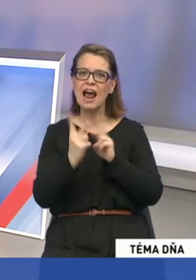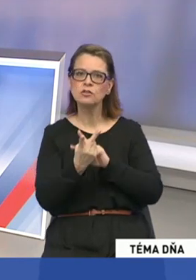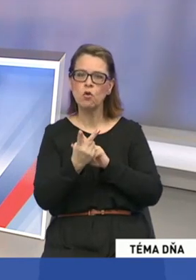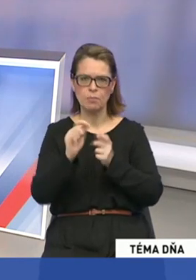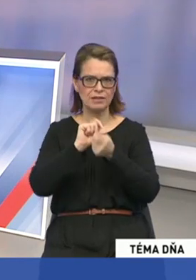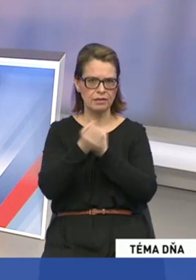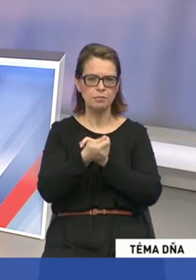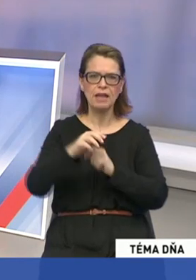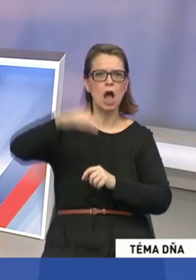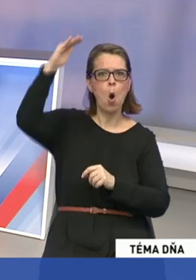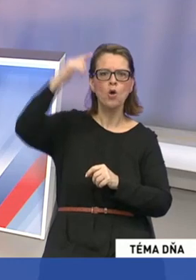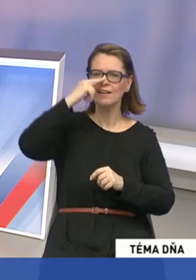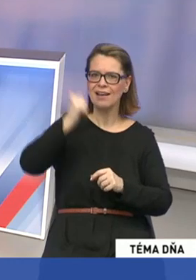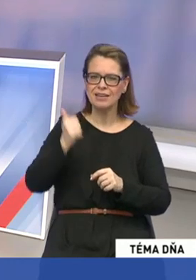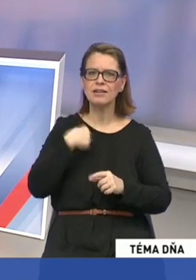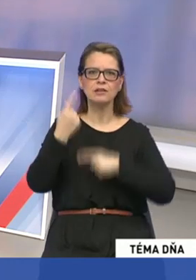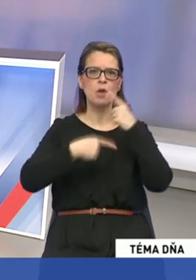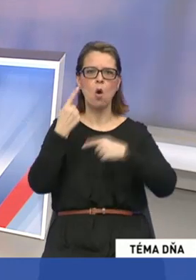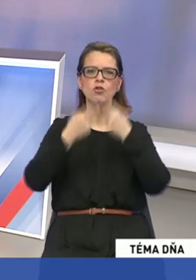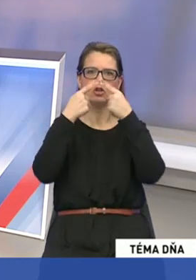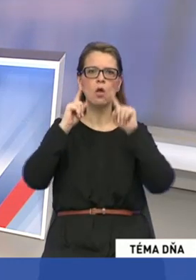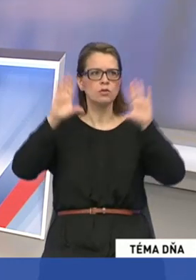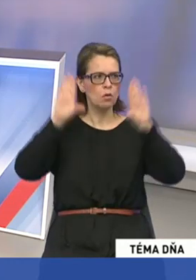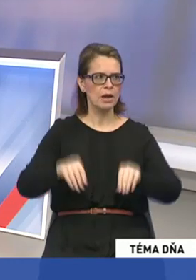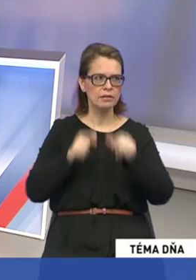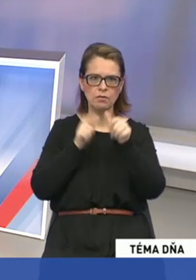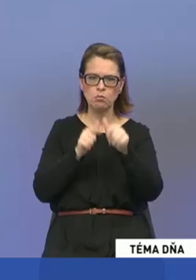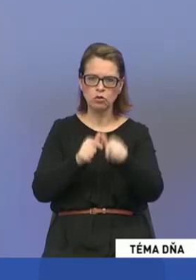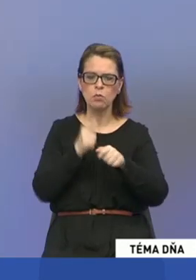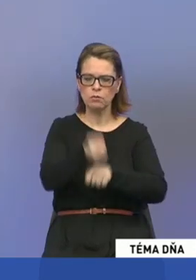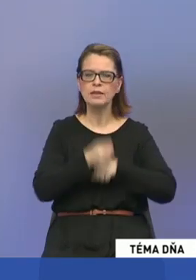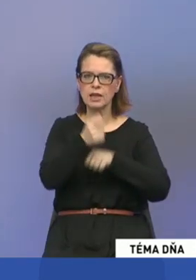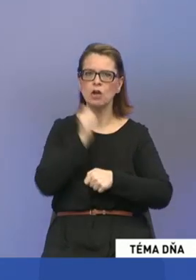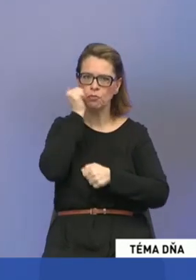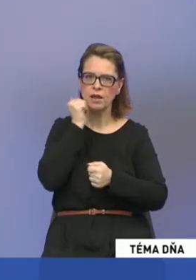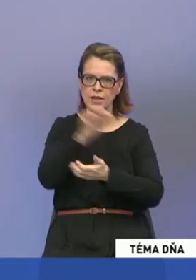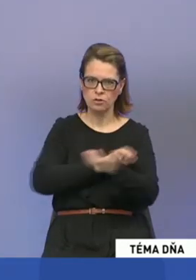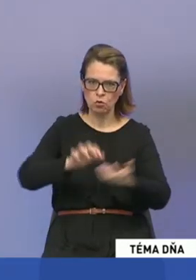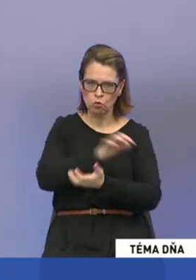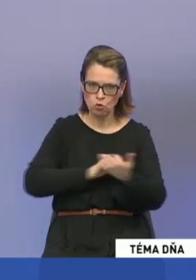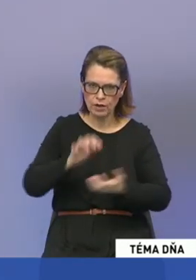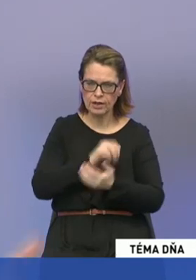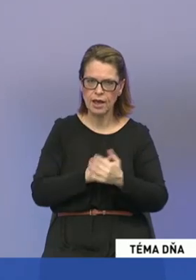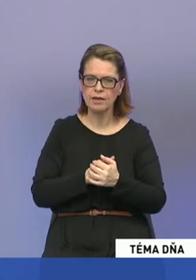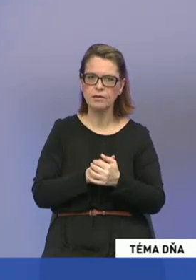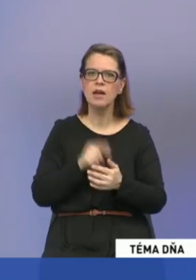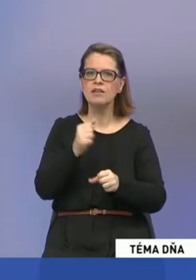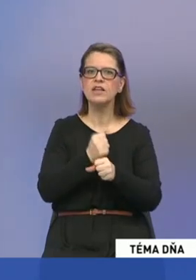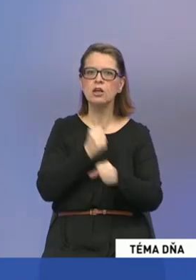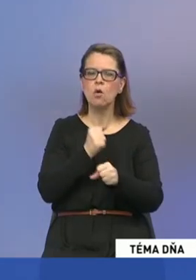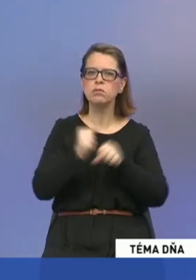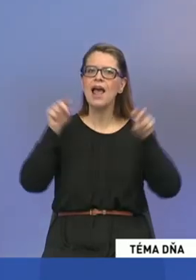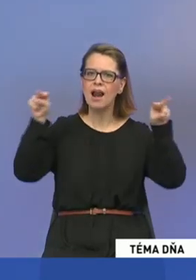nitri, kde sme hovorili o tom, že Slovensko prestane podporovať ťažbu hnedého úhlia, respektíve ťažbu hnedého úhlia za účelom výroby